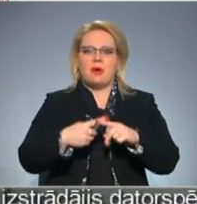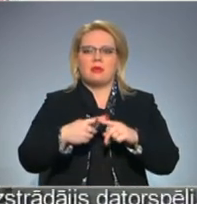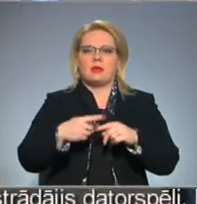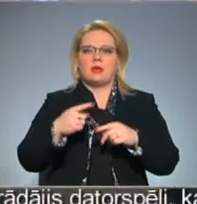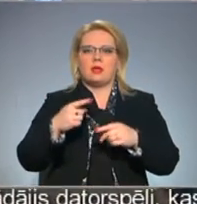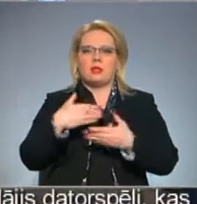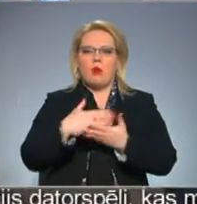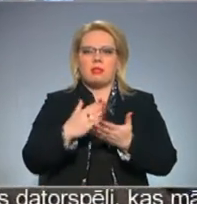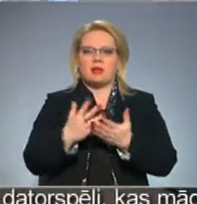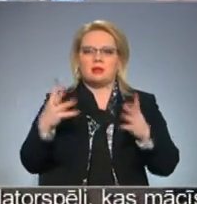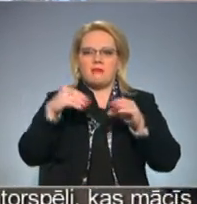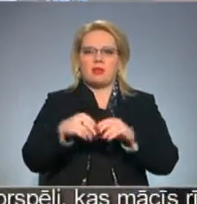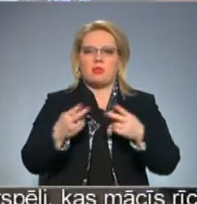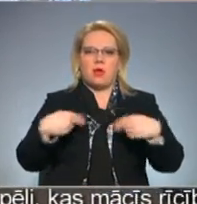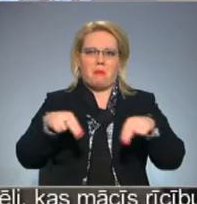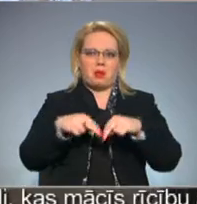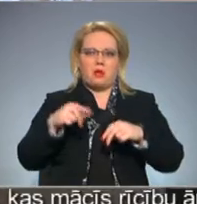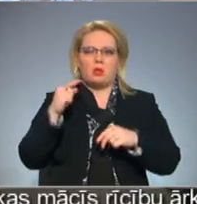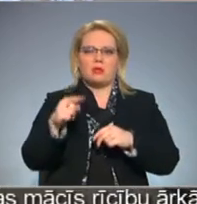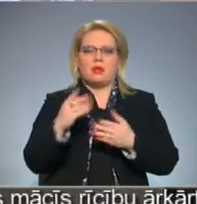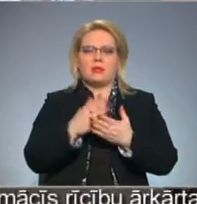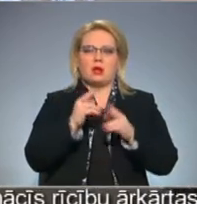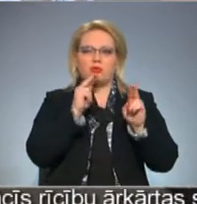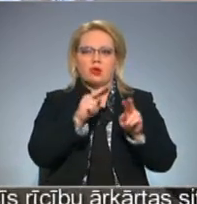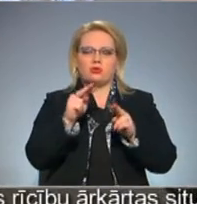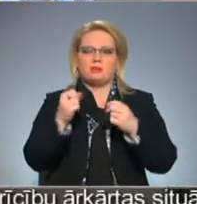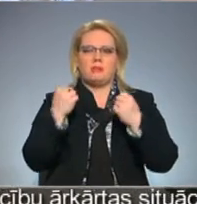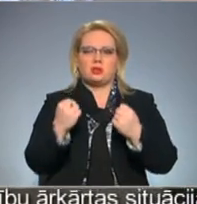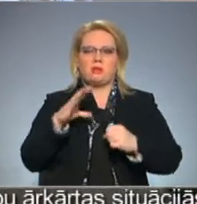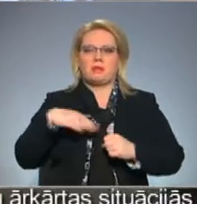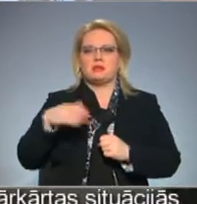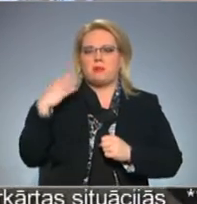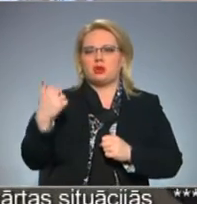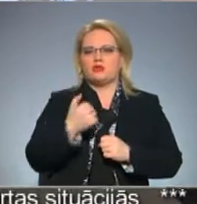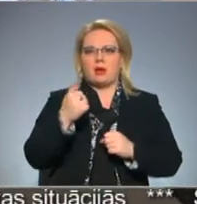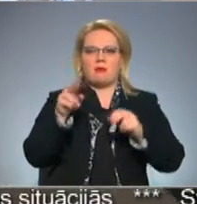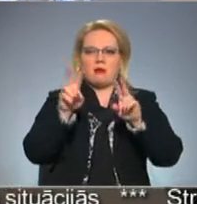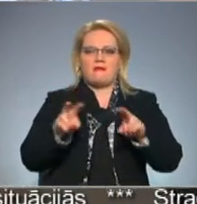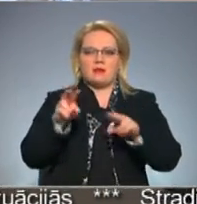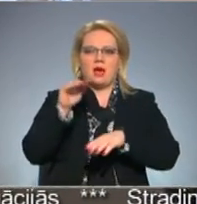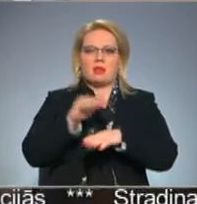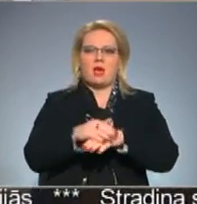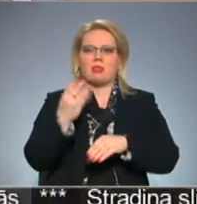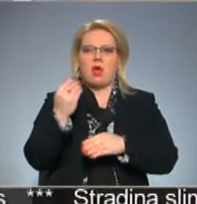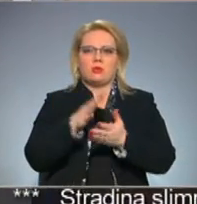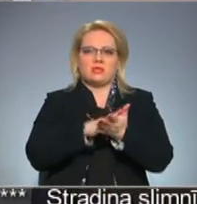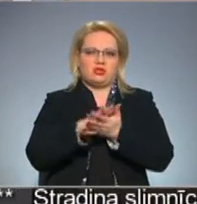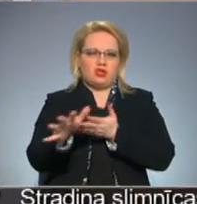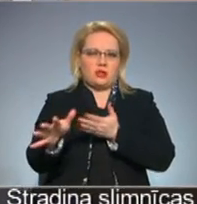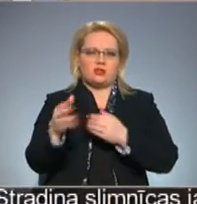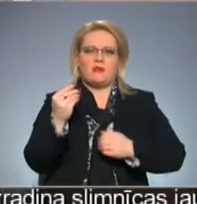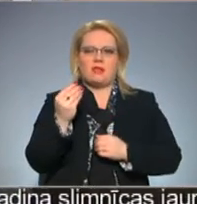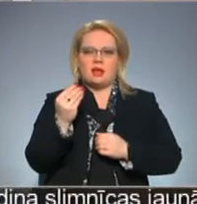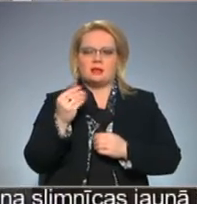departamentos. Šādi izvēl tiek skaidrot ar uzraudzības pastiprināšanu. Pēc pagājušā gada revīzija atklātās naudas izšķirdēšanas.